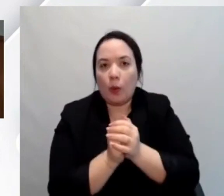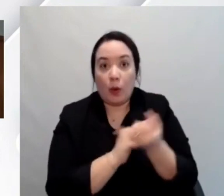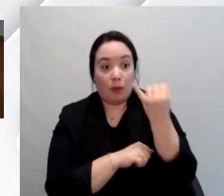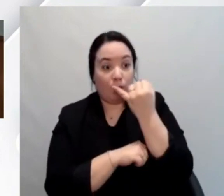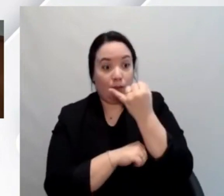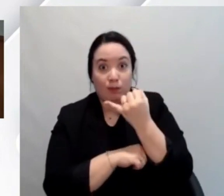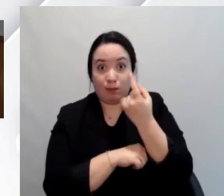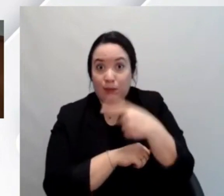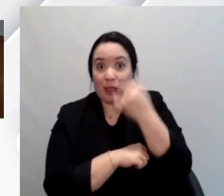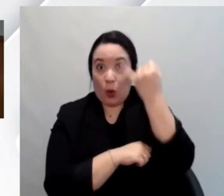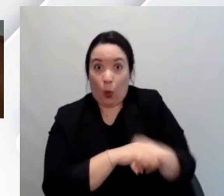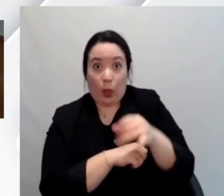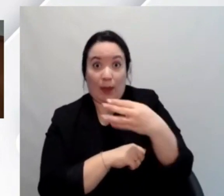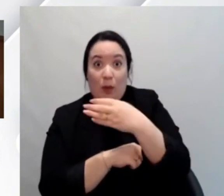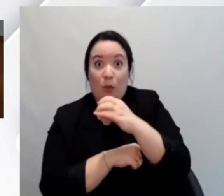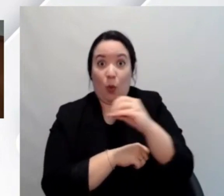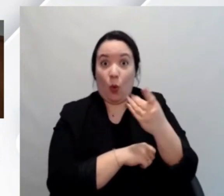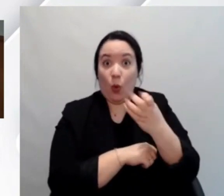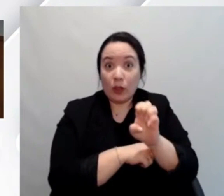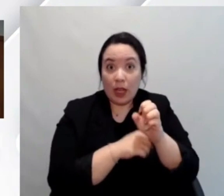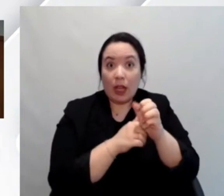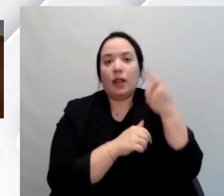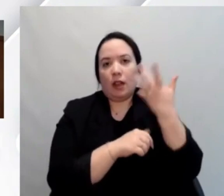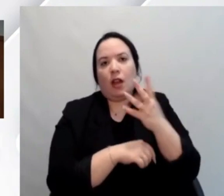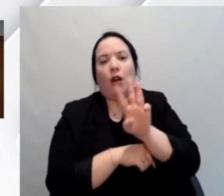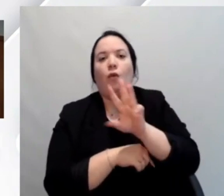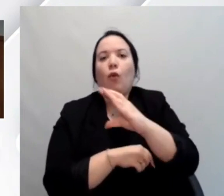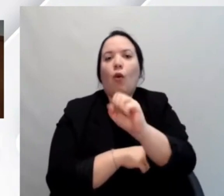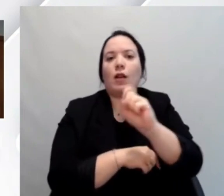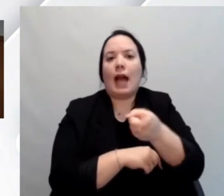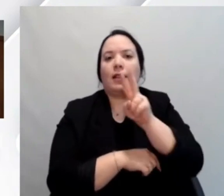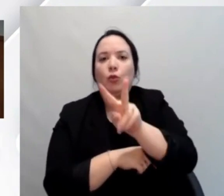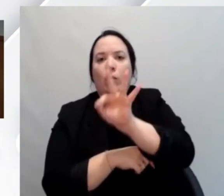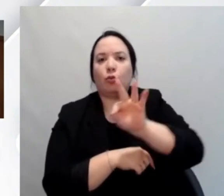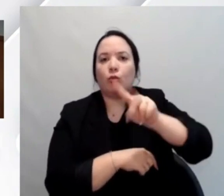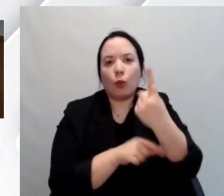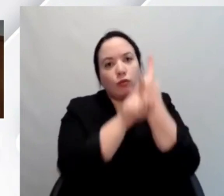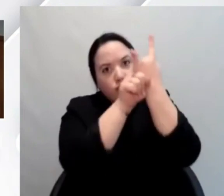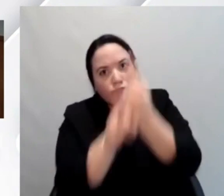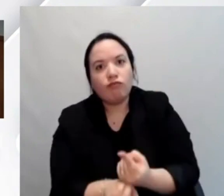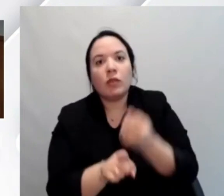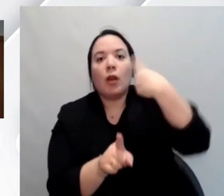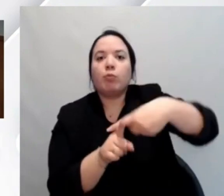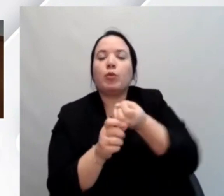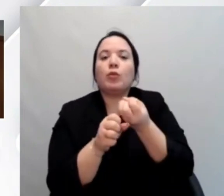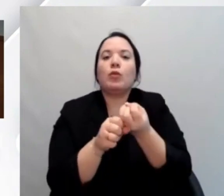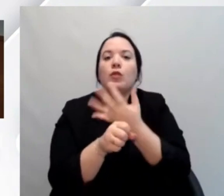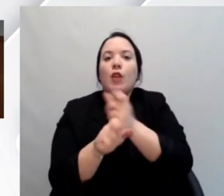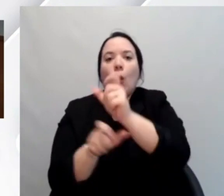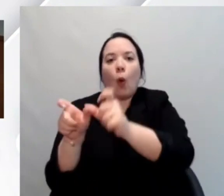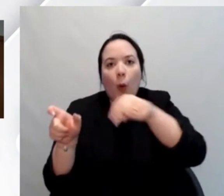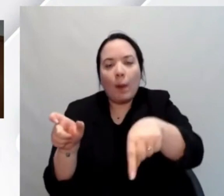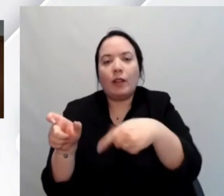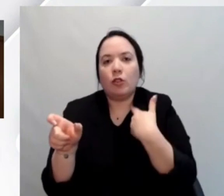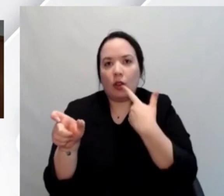di Moodle sono conformi alle WCAG 2.1, sono state definite delle polisi per gli sviluppatori sia della core di Moodle che